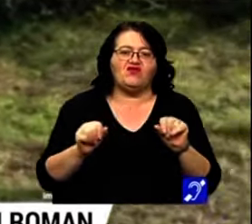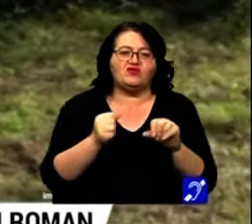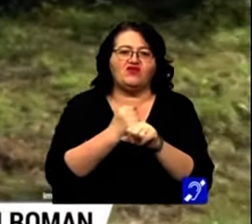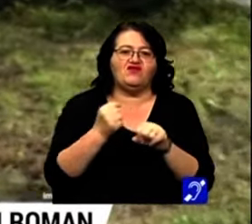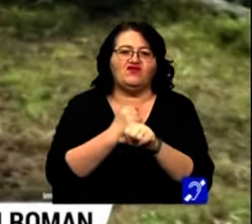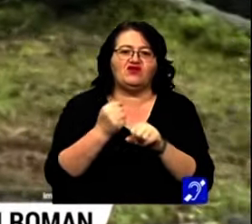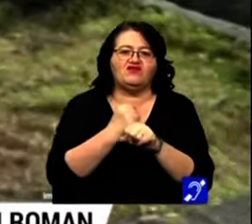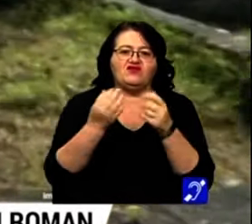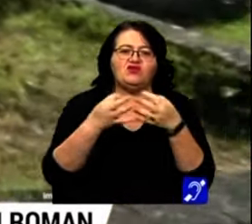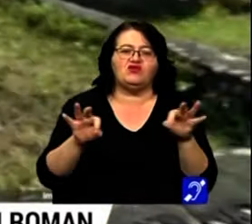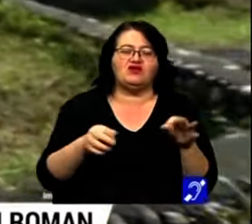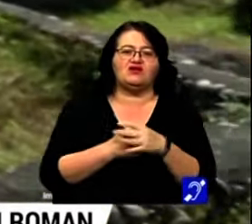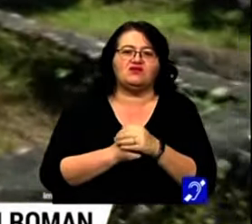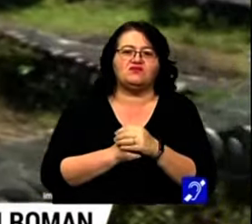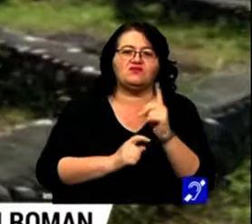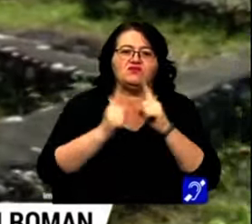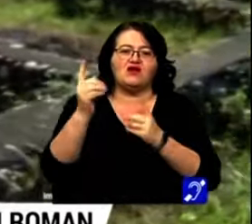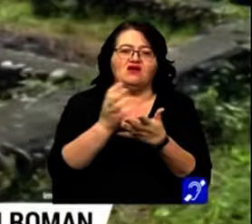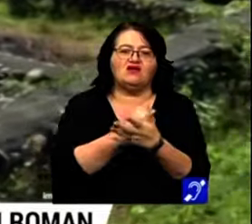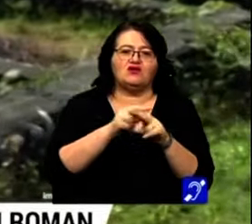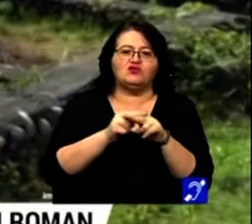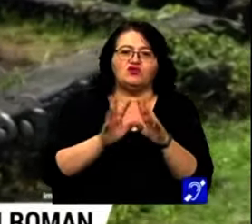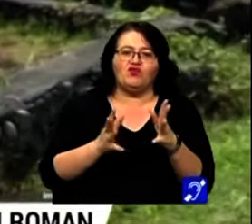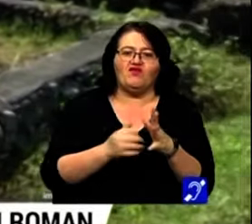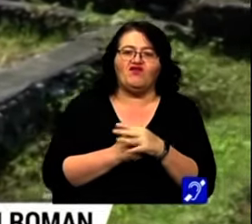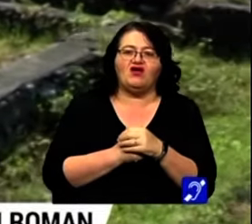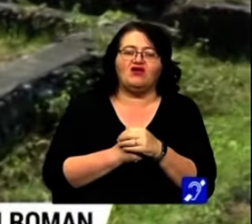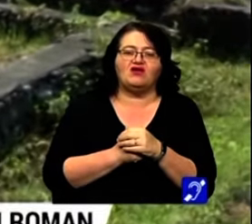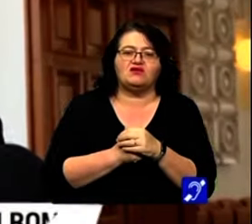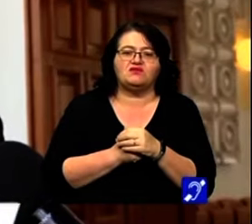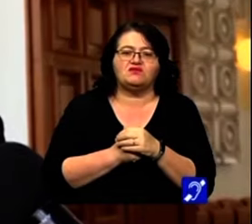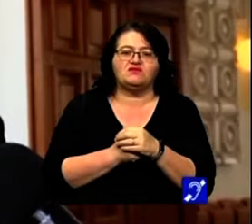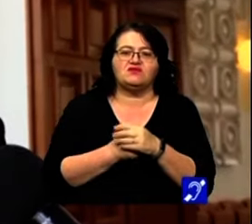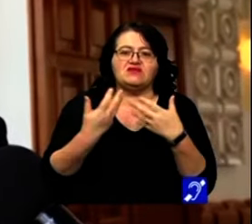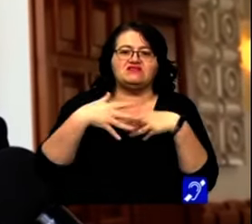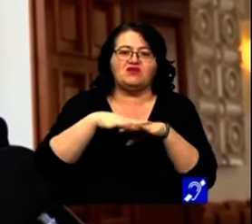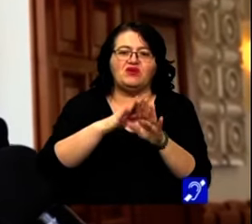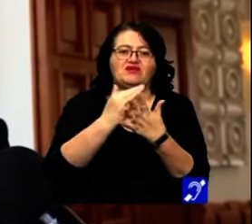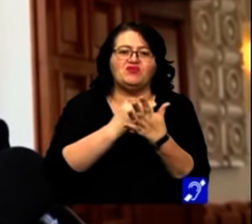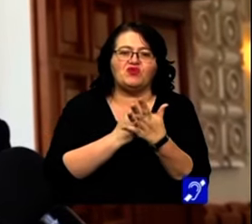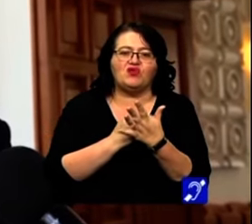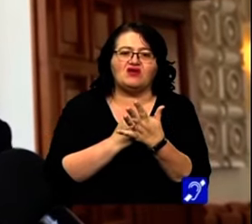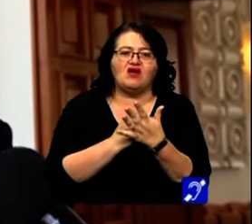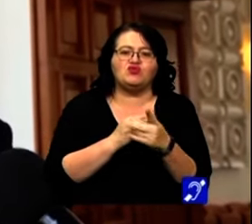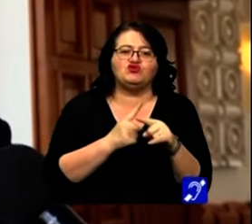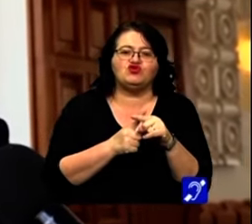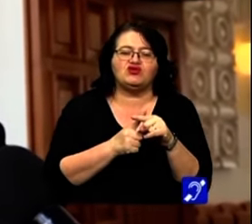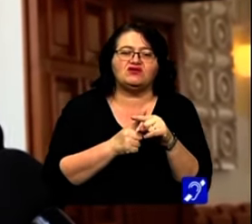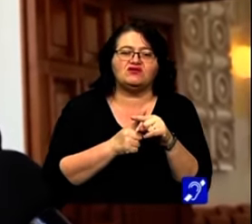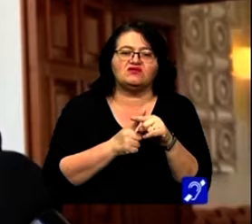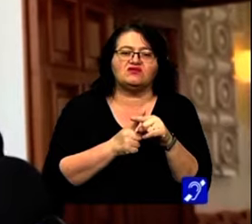foarte, foarte modernă. Dacă reușim cumva să implementăm programul și